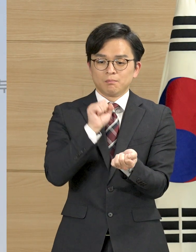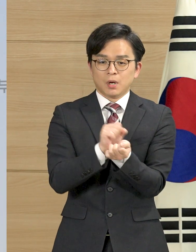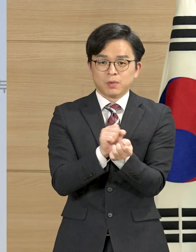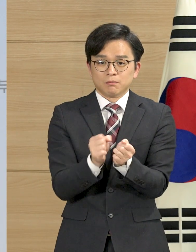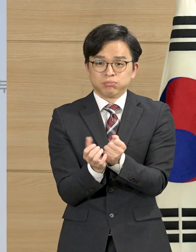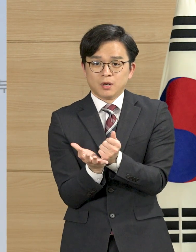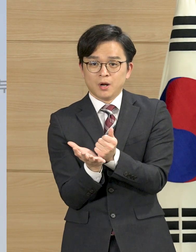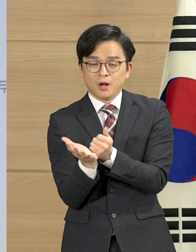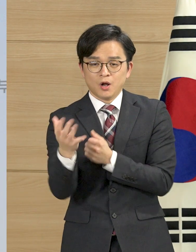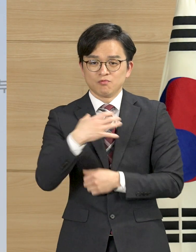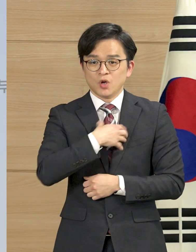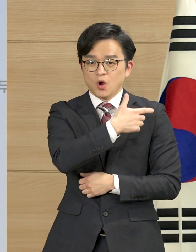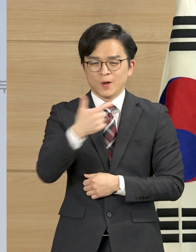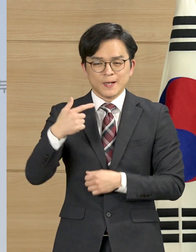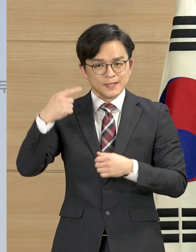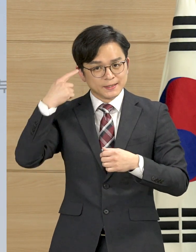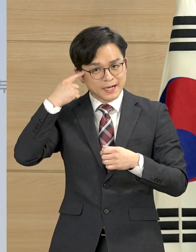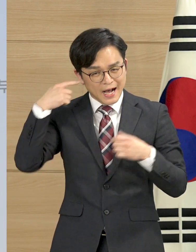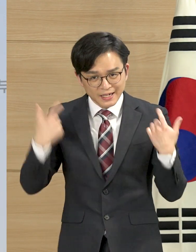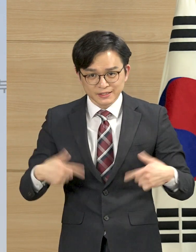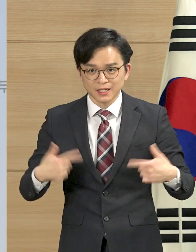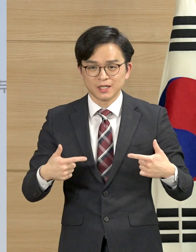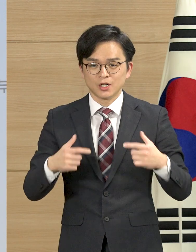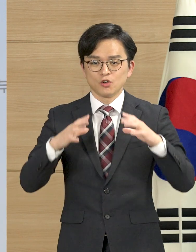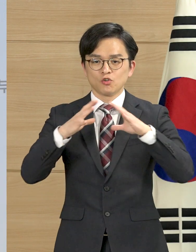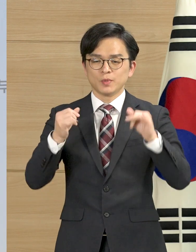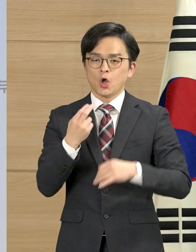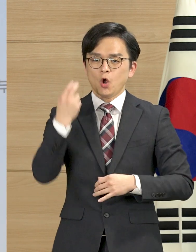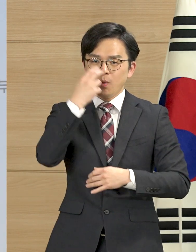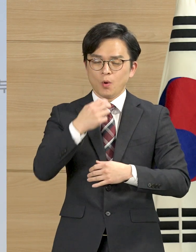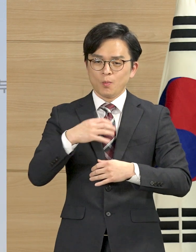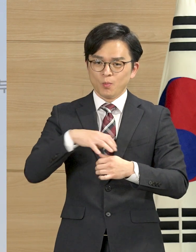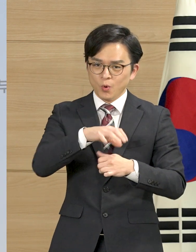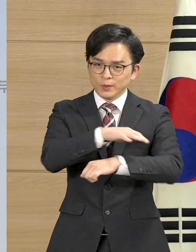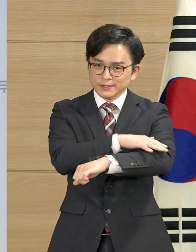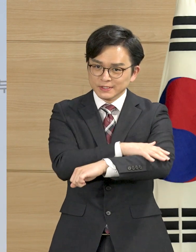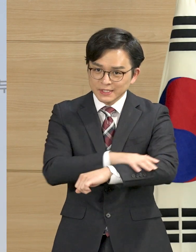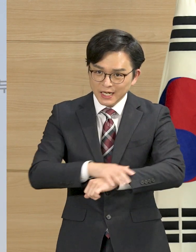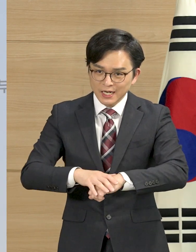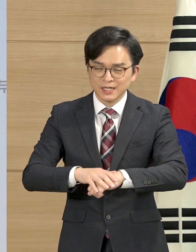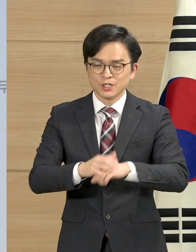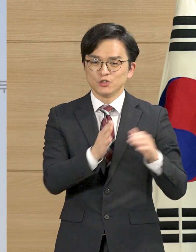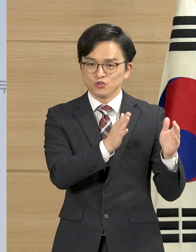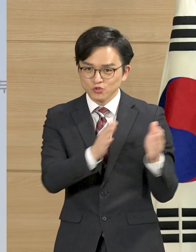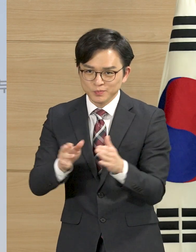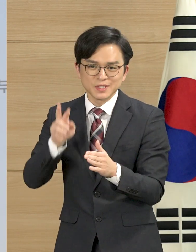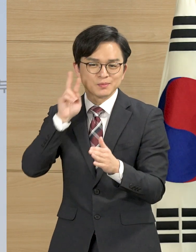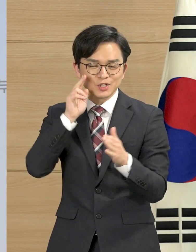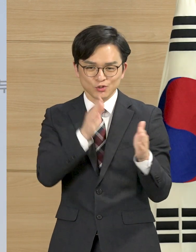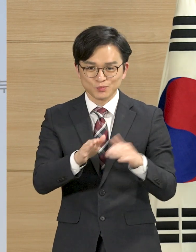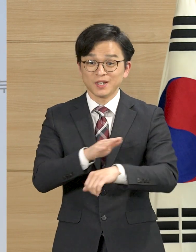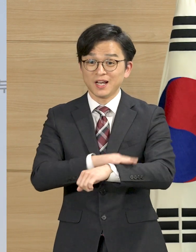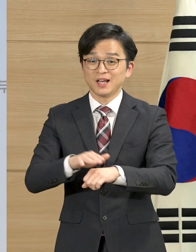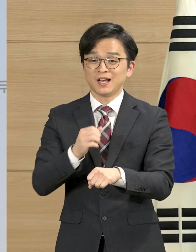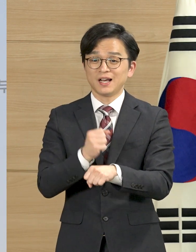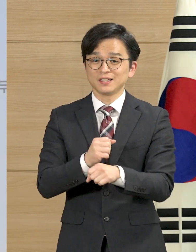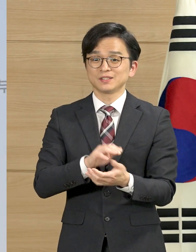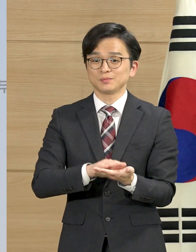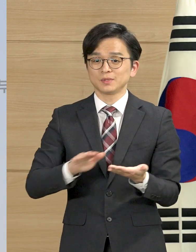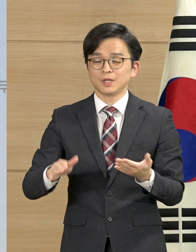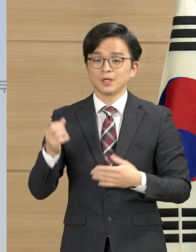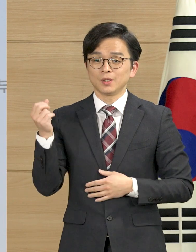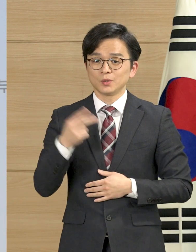가능성의 영역까지도 선제적으로 대응하여 국민을 보호할 준비를 충분히 갖추어 두겠습니다. 우선